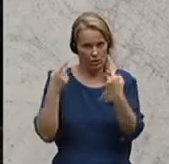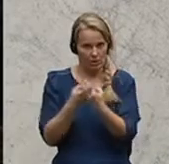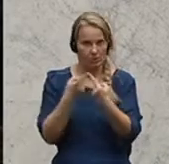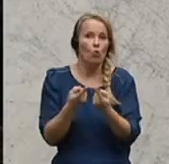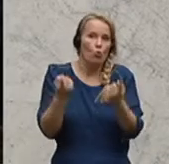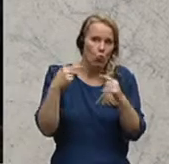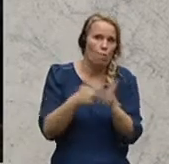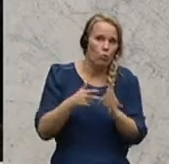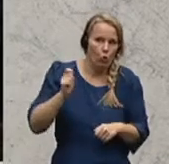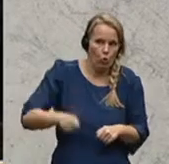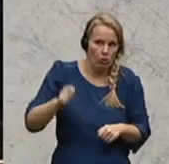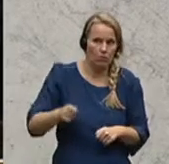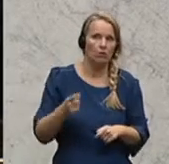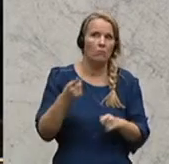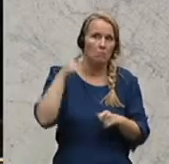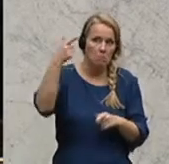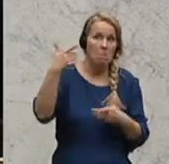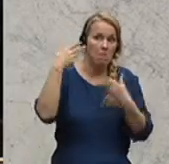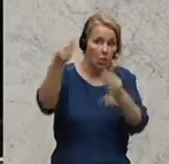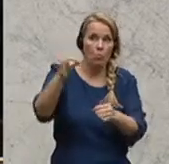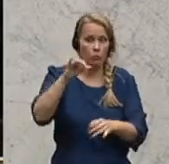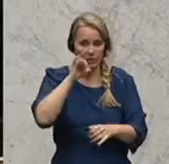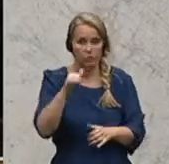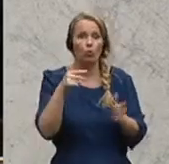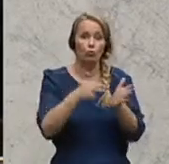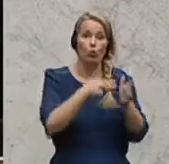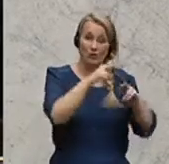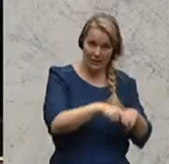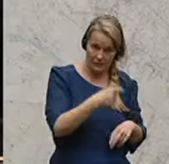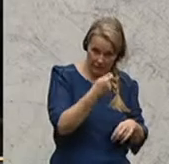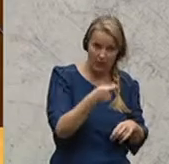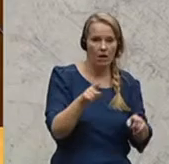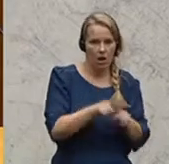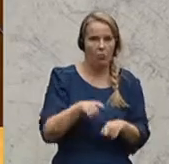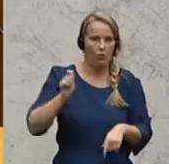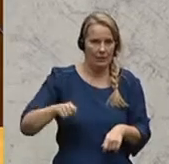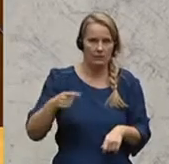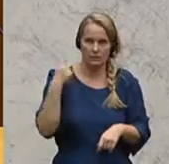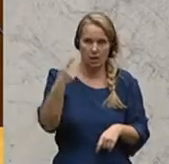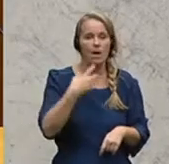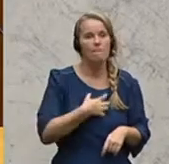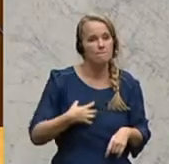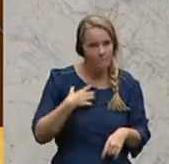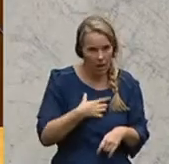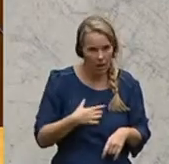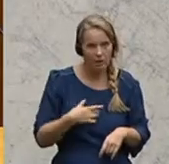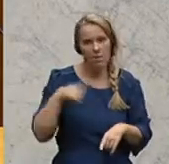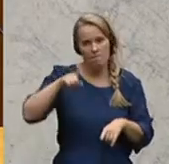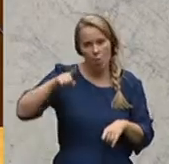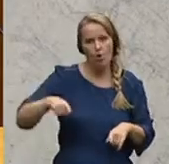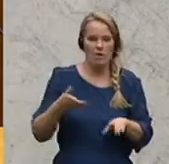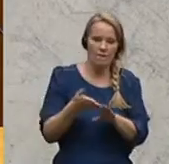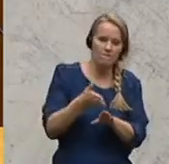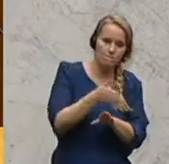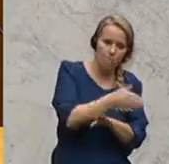Geld bekommen oder nicht. Und weiteres Geld ist auch vom Richter, nämlich jenes Geld, das die Bayern in den Monaten und Wochen